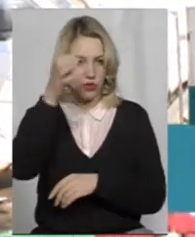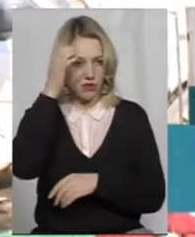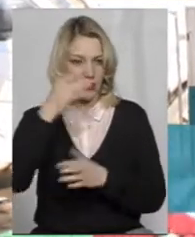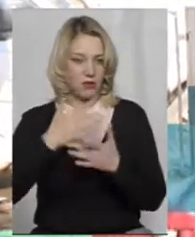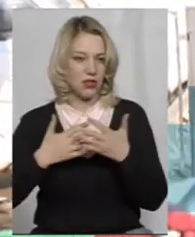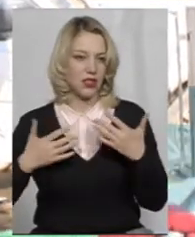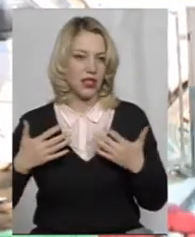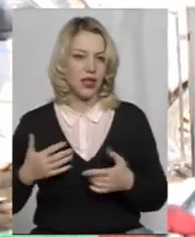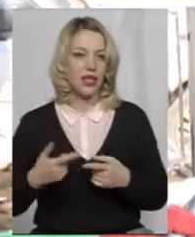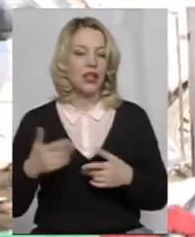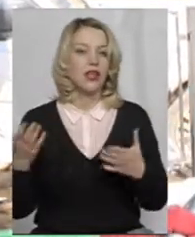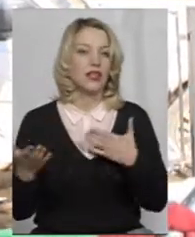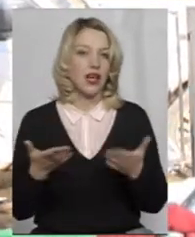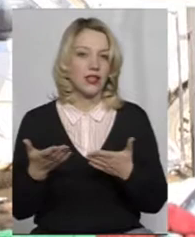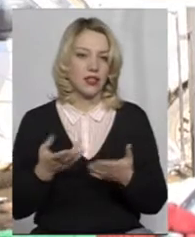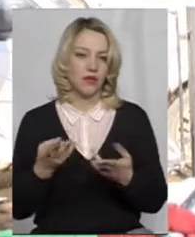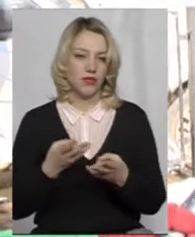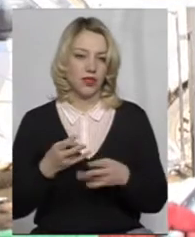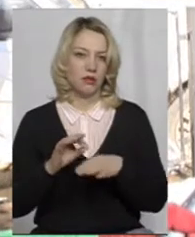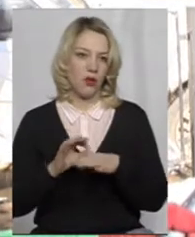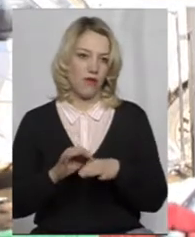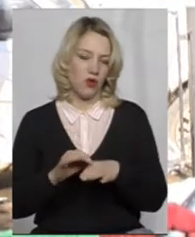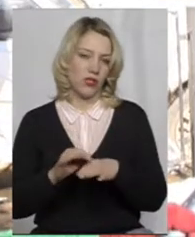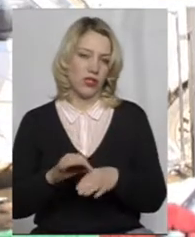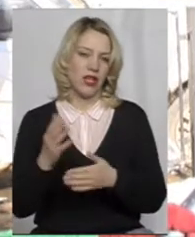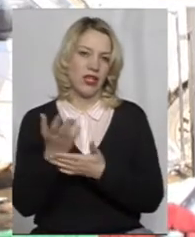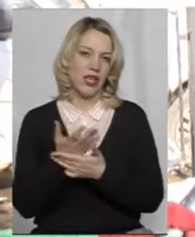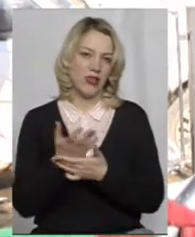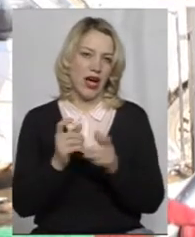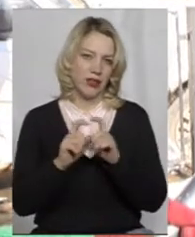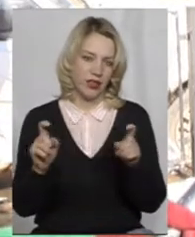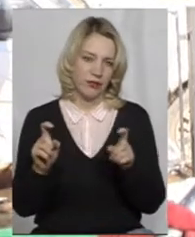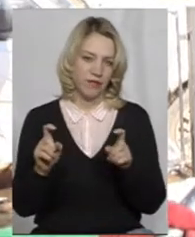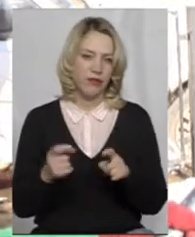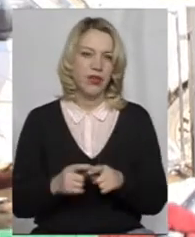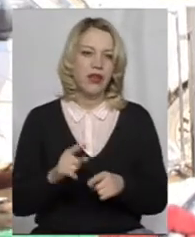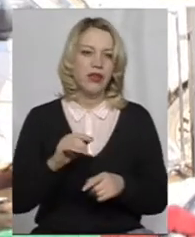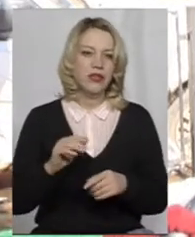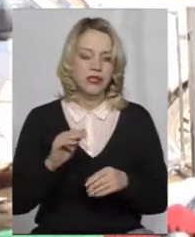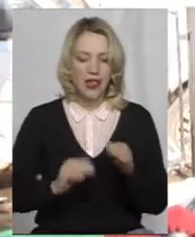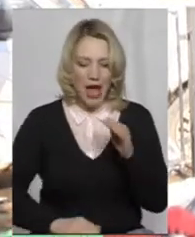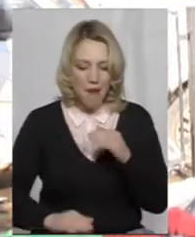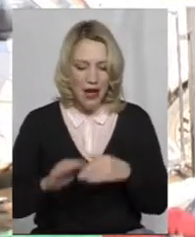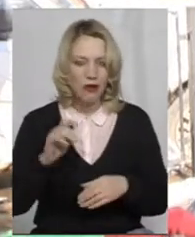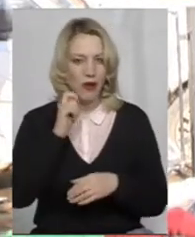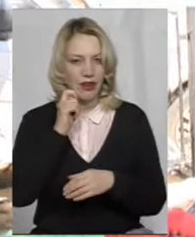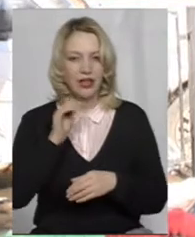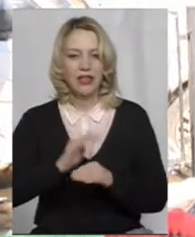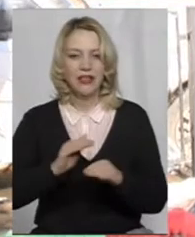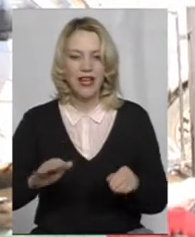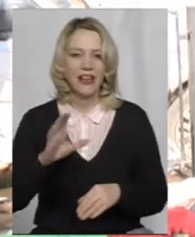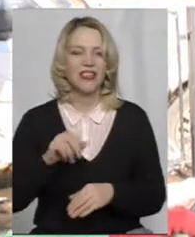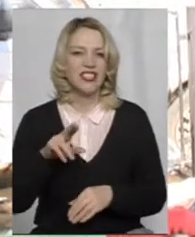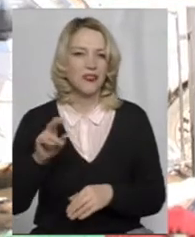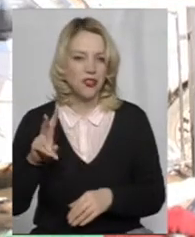і так далі, які повинен проводити кінотеатр. З найменшого віку, з дитячими садочками,